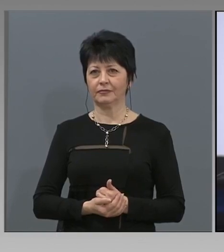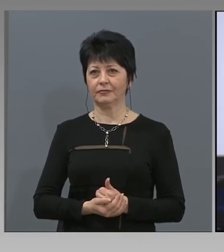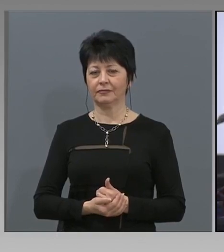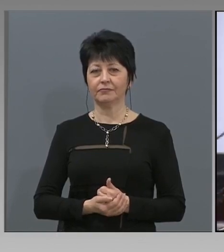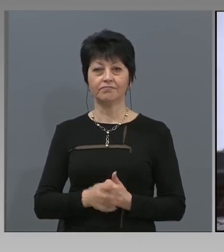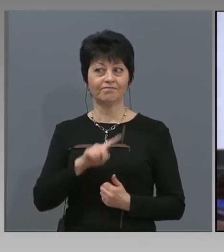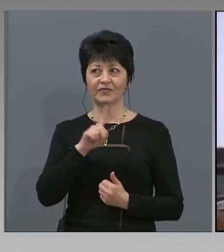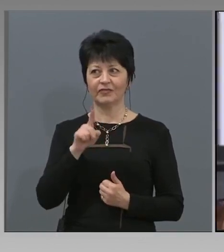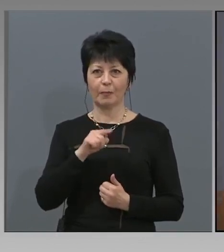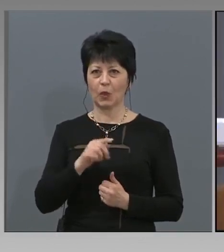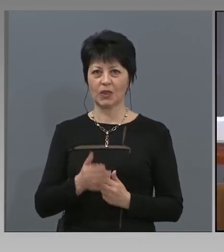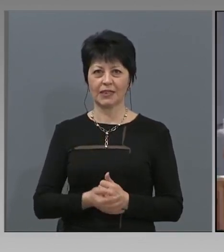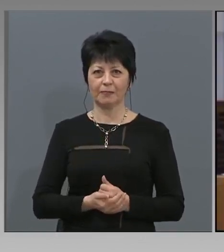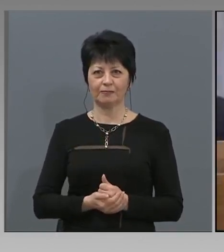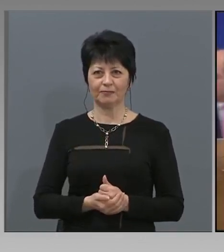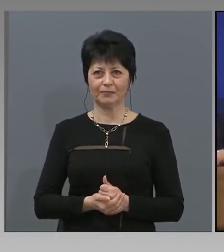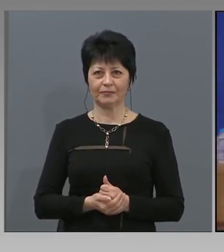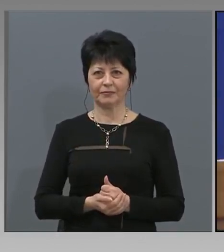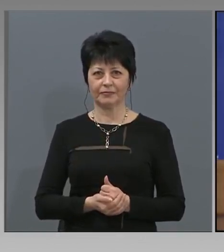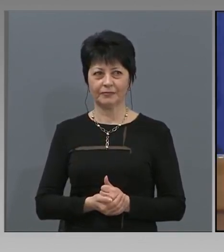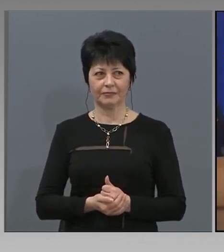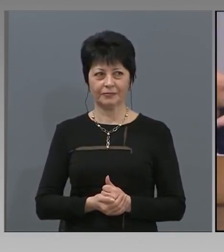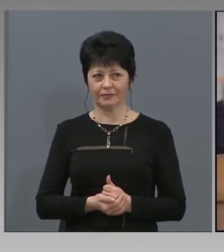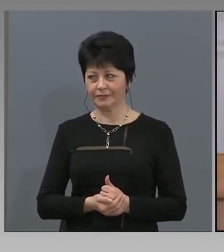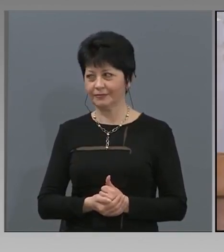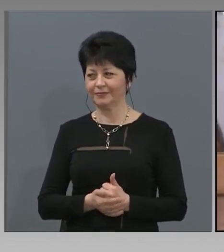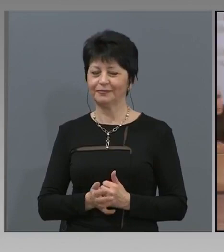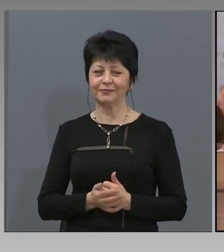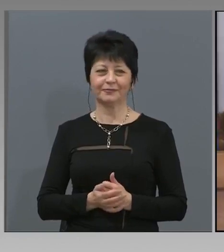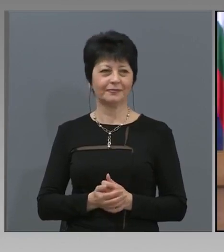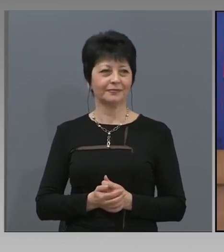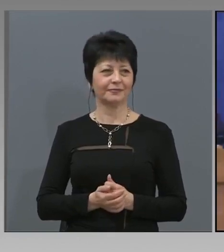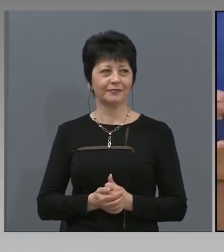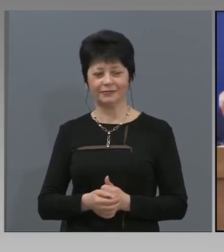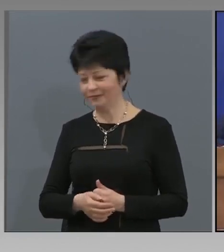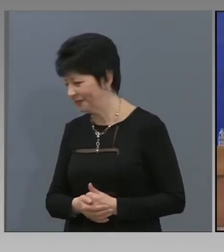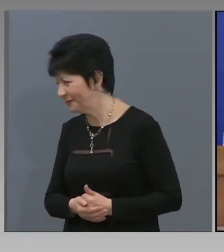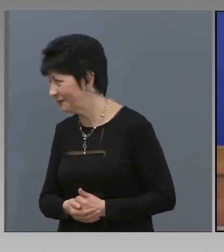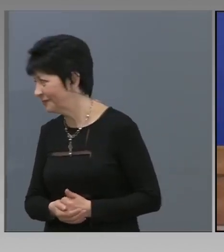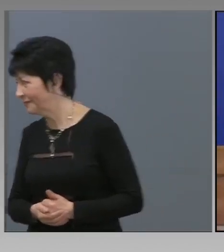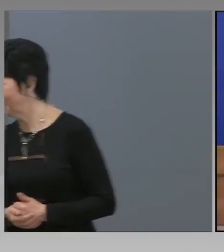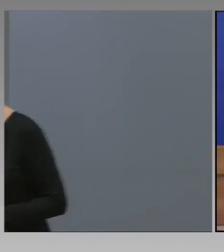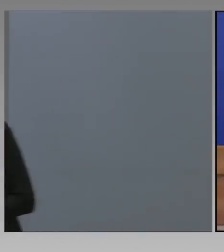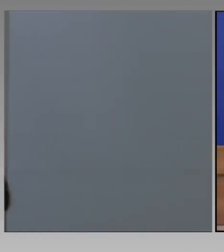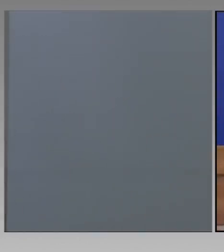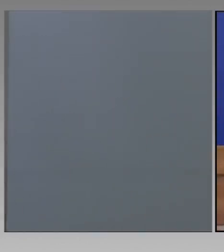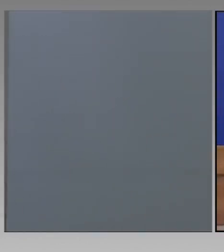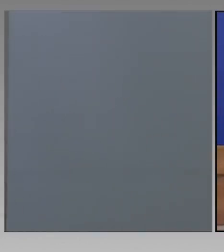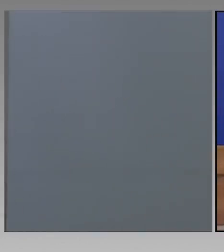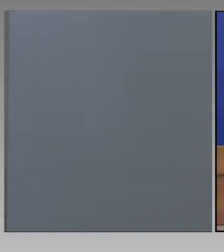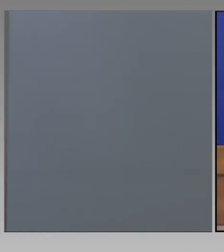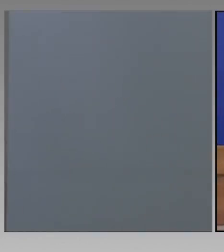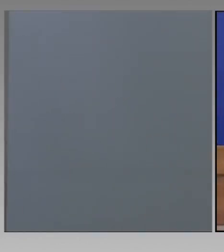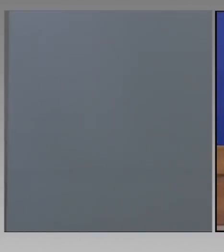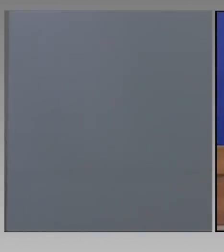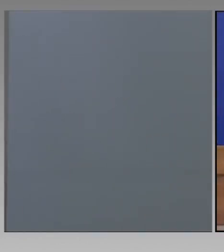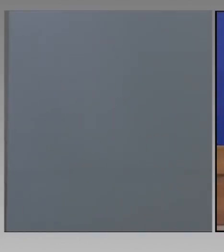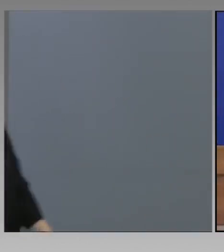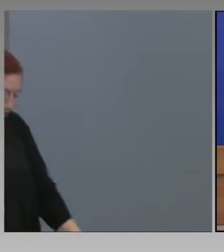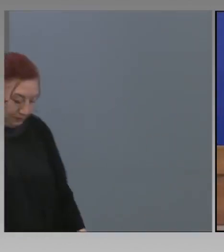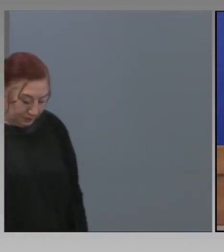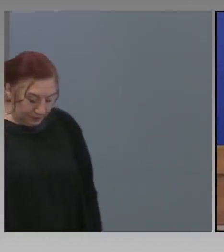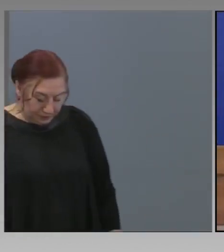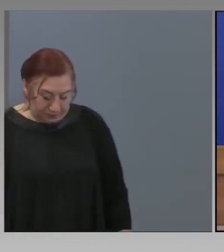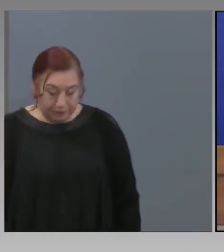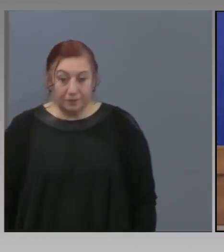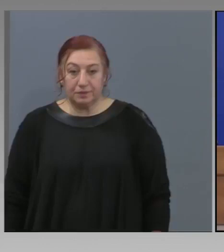Въпроси? Още малко. Кой? Само още... Чакай малко. Нещо от изгаснаме. Исках